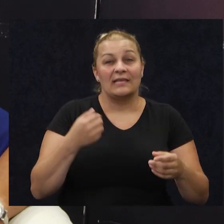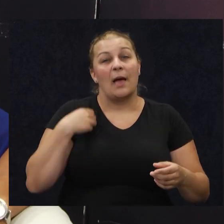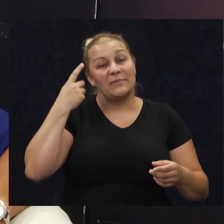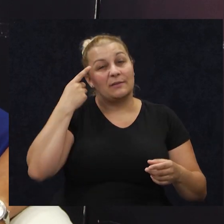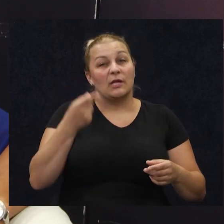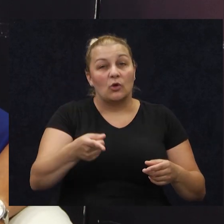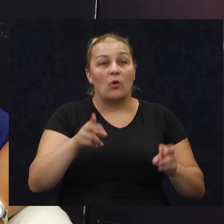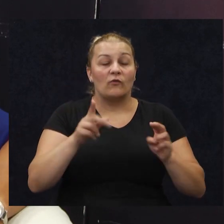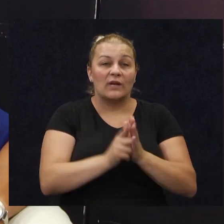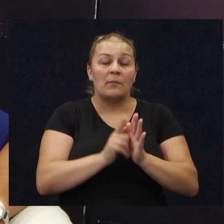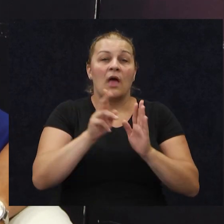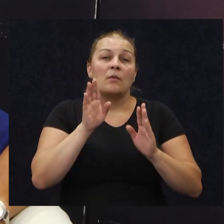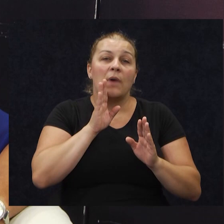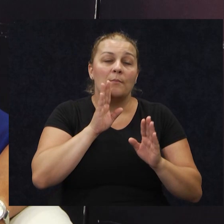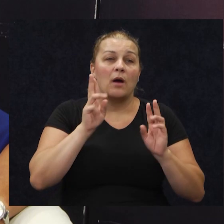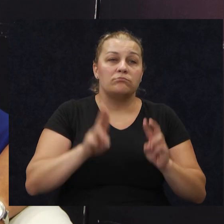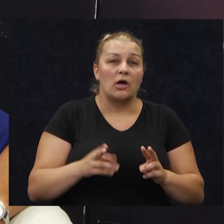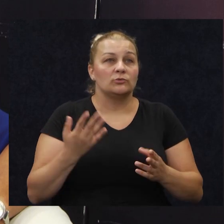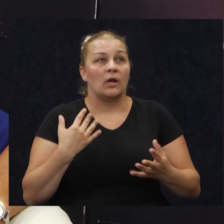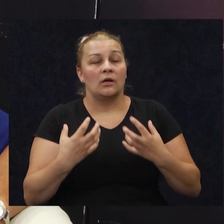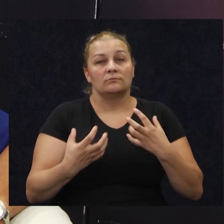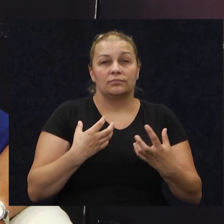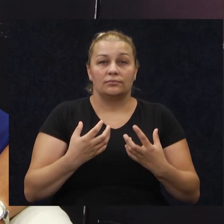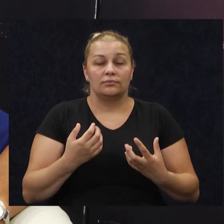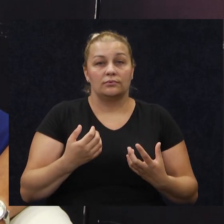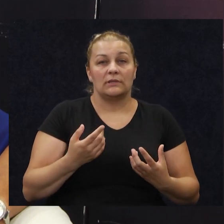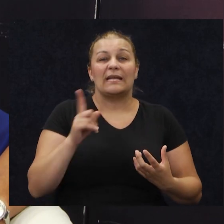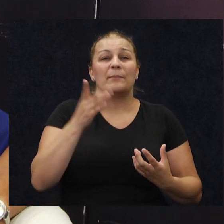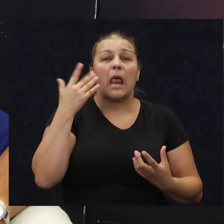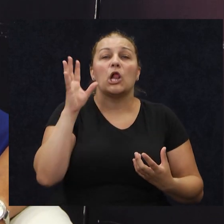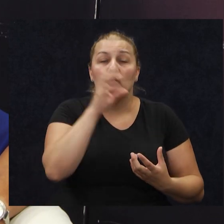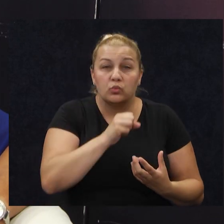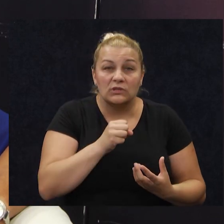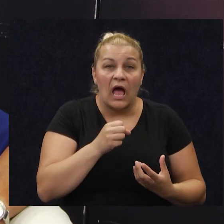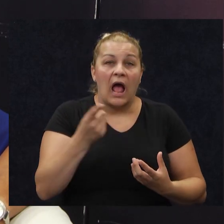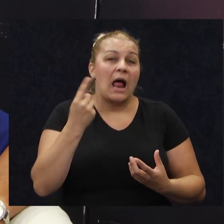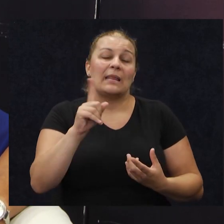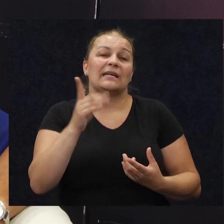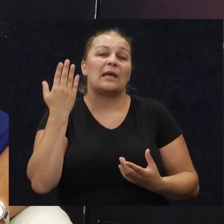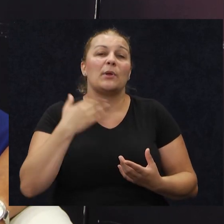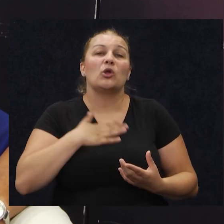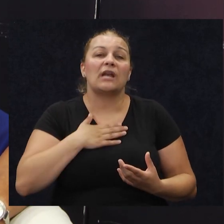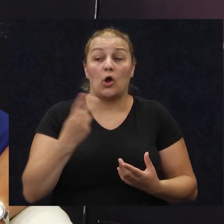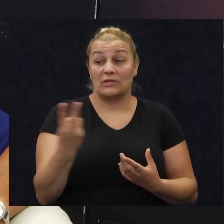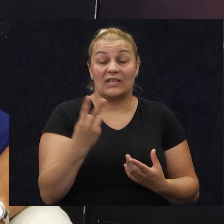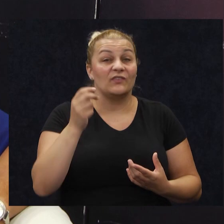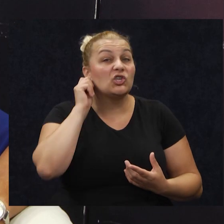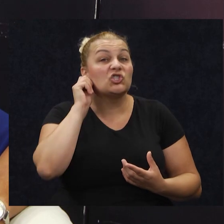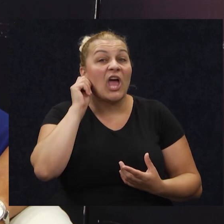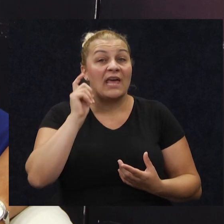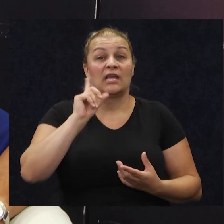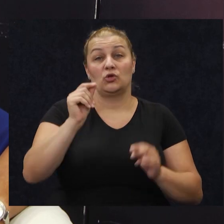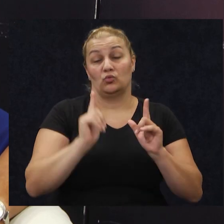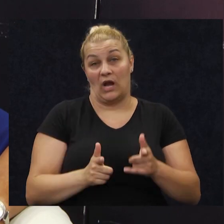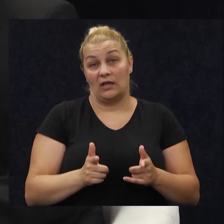mater baš bila, ne bi sad mogla reći da je bila ljuta, ali normalno da je nije bilo drago da dvi čeri odlaze u Ali bila je